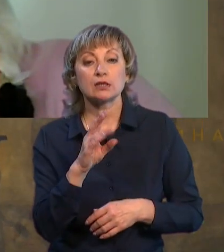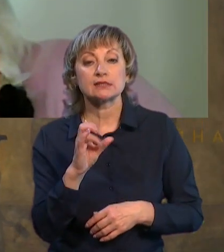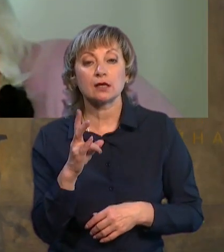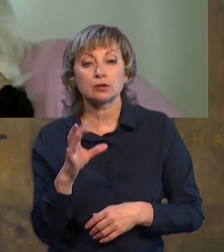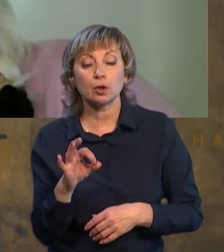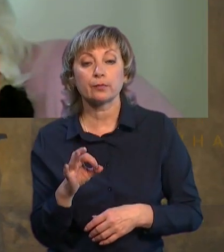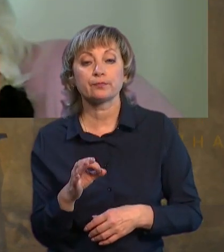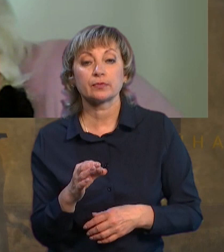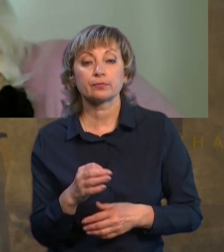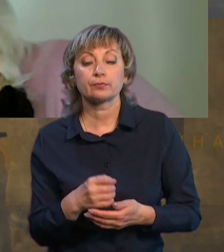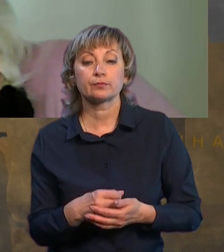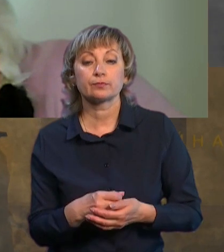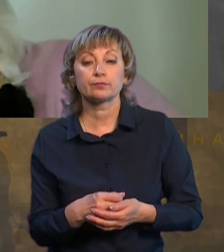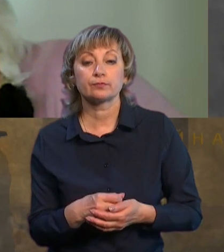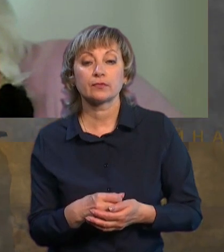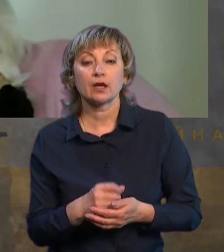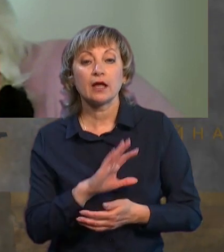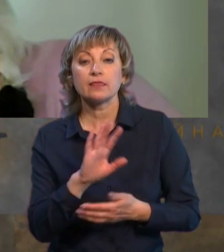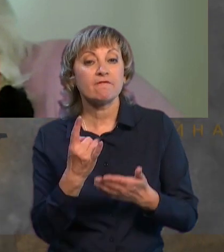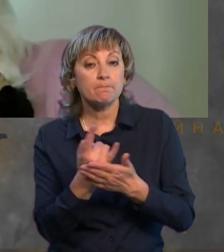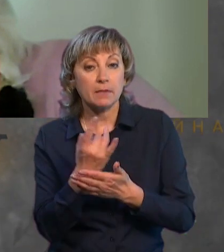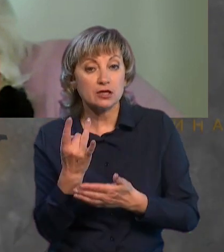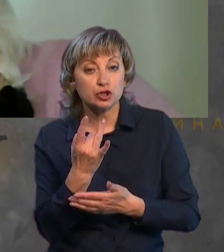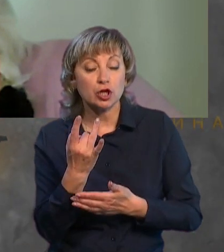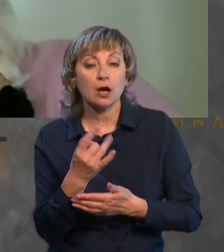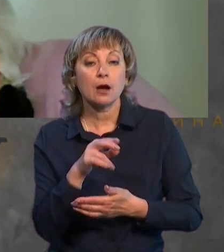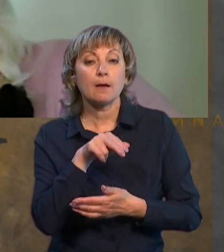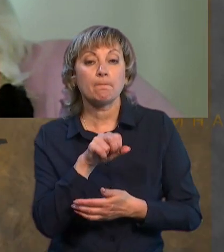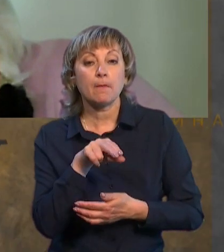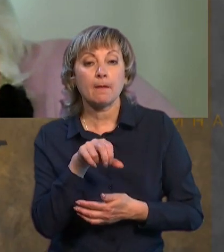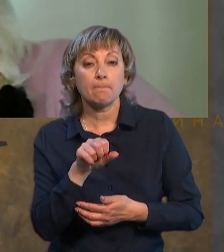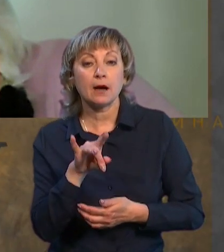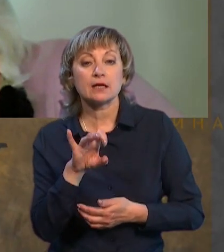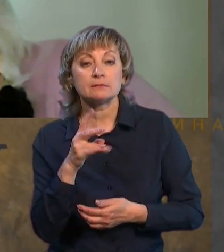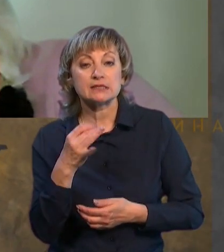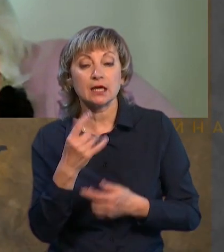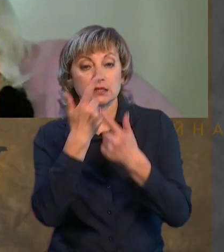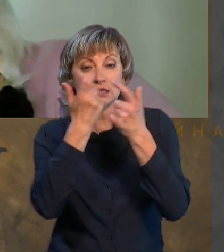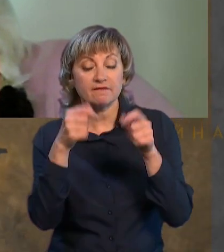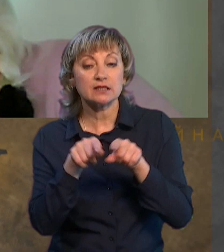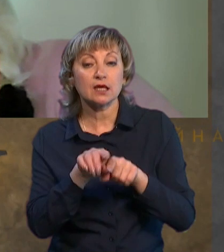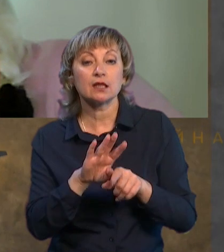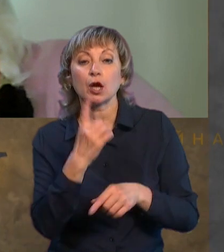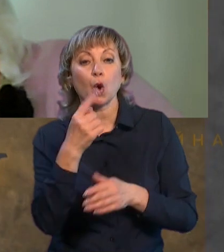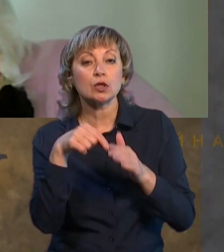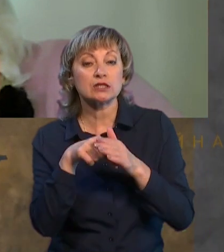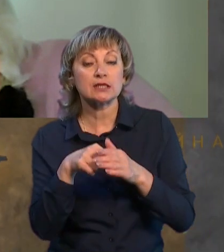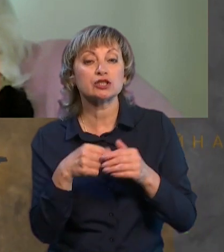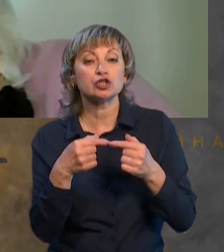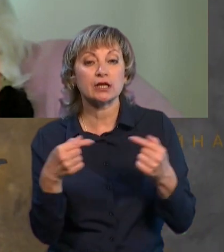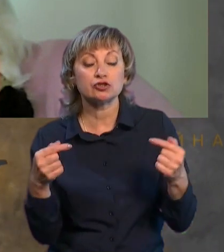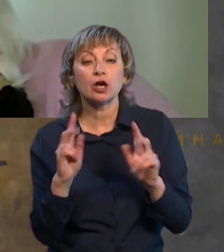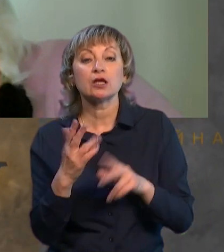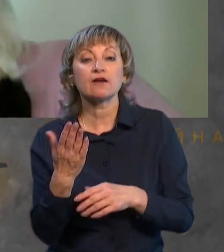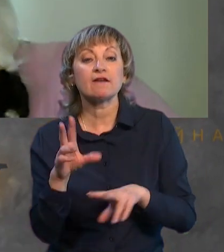не вперше Папа Римський заявляє ось такі неоднозначні речі. Як ви